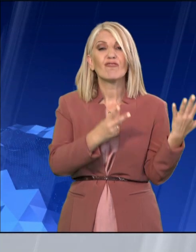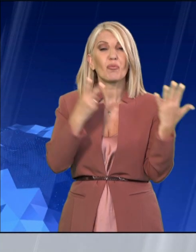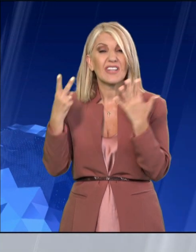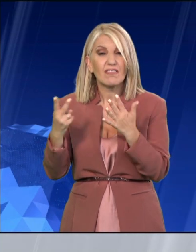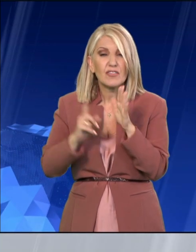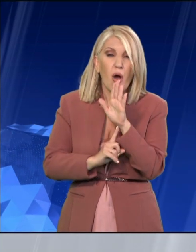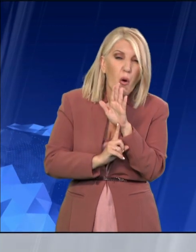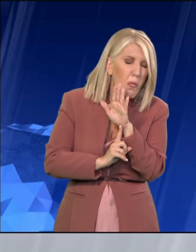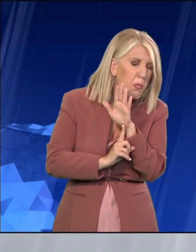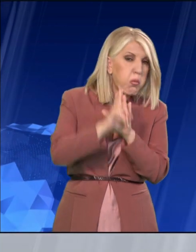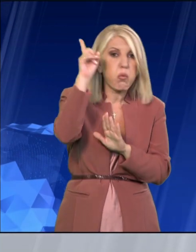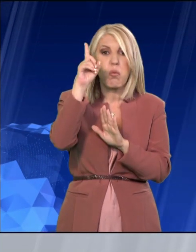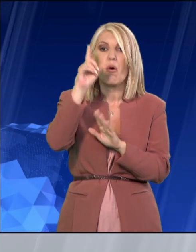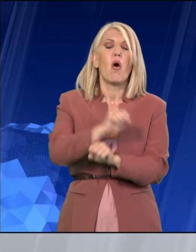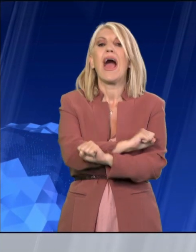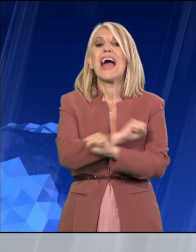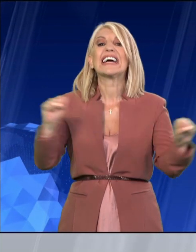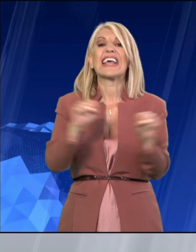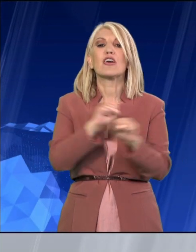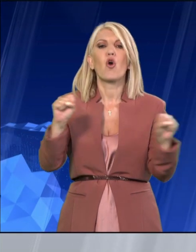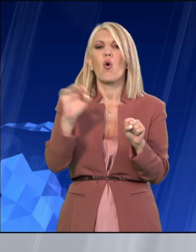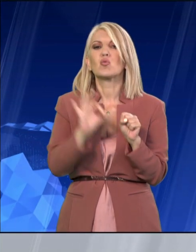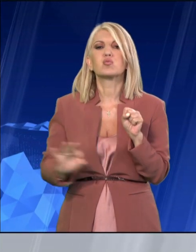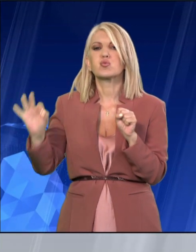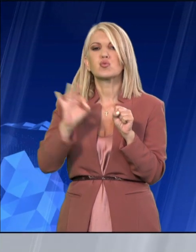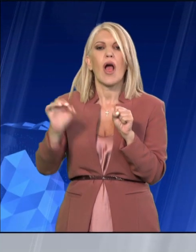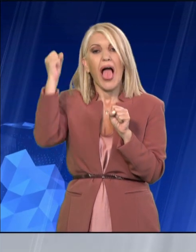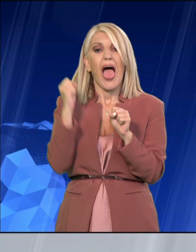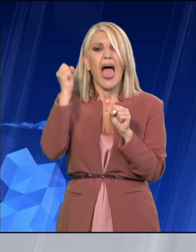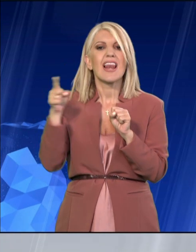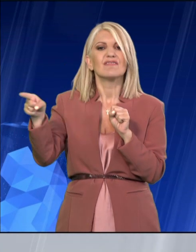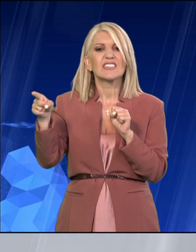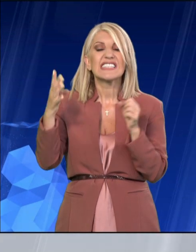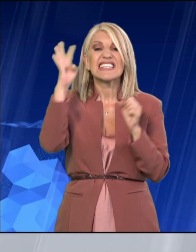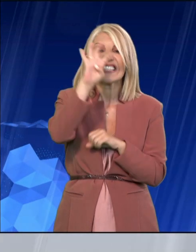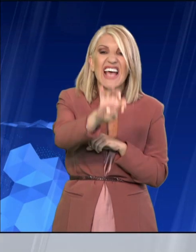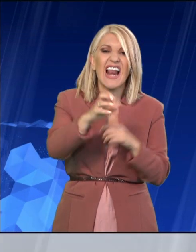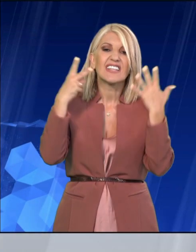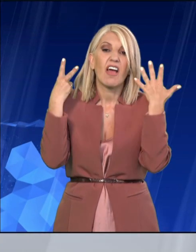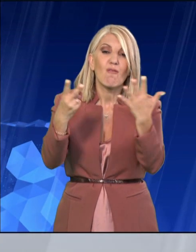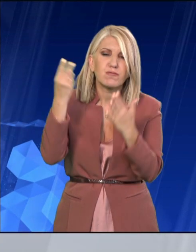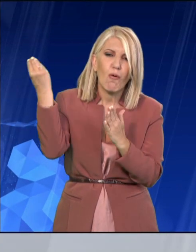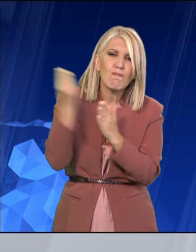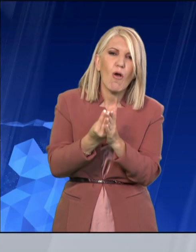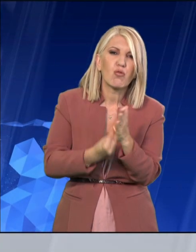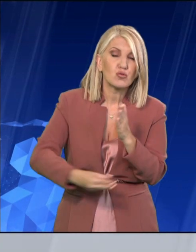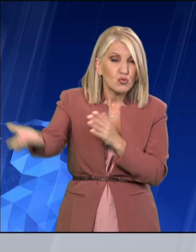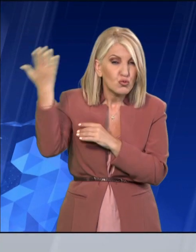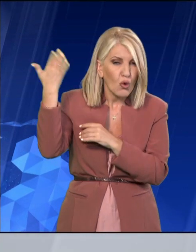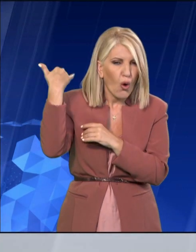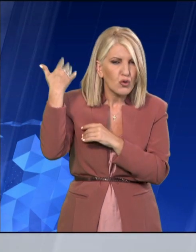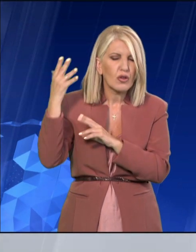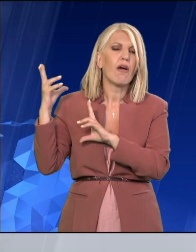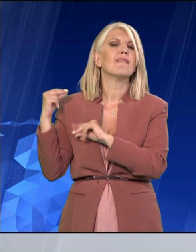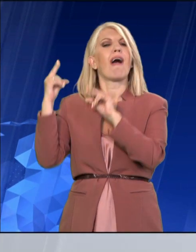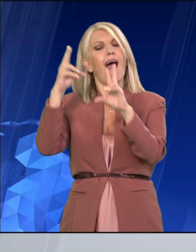ανευρωπαϊκό ρεκόρ στον 16η Λευσίνα. Είχαμε 46 βαθμούς του 73. Υπήρχαν και τότε. Τώρα βέβαια έχει